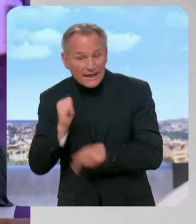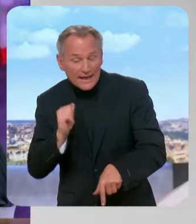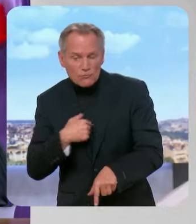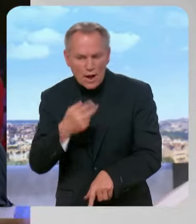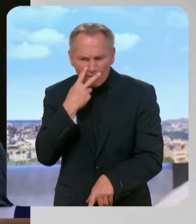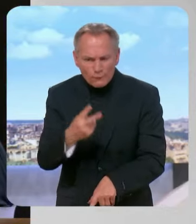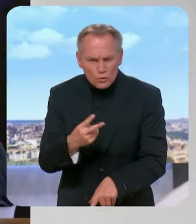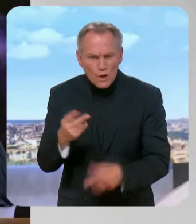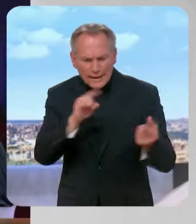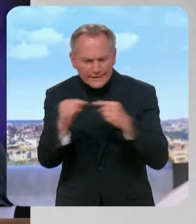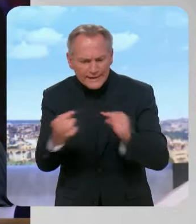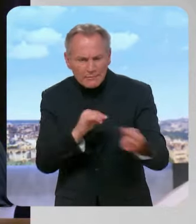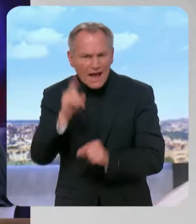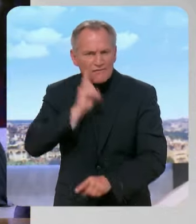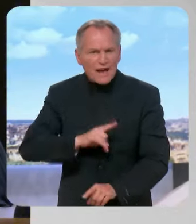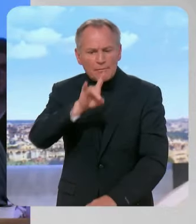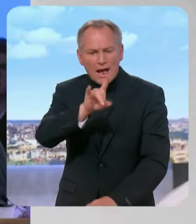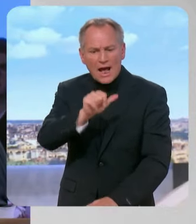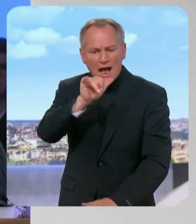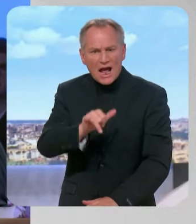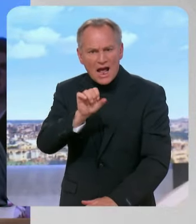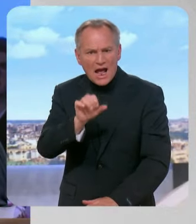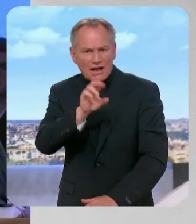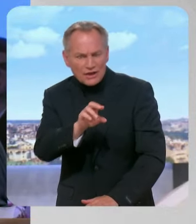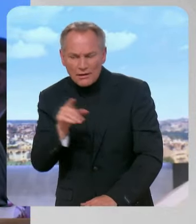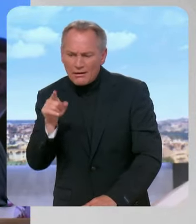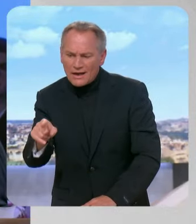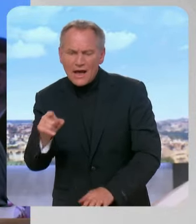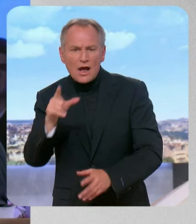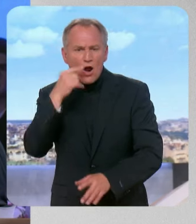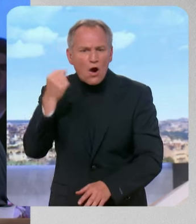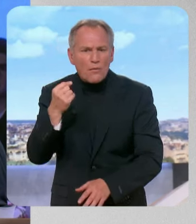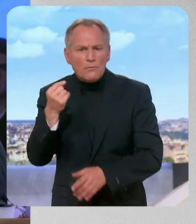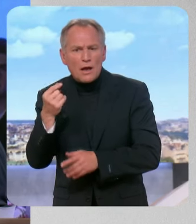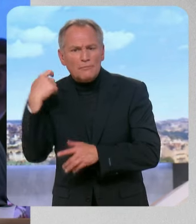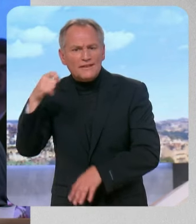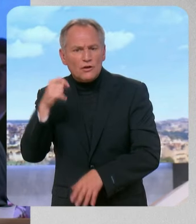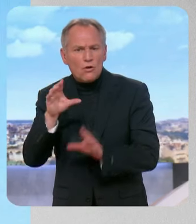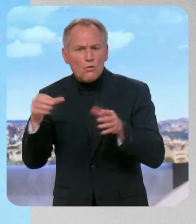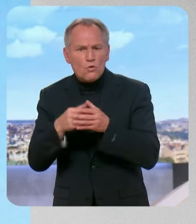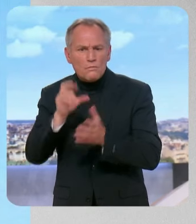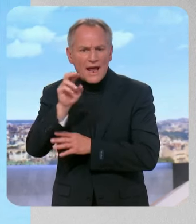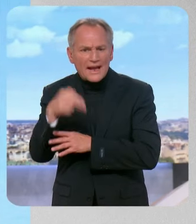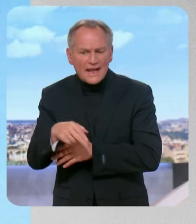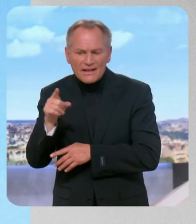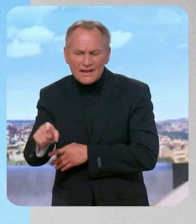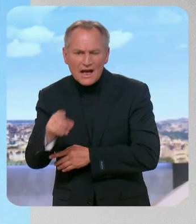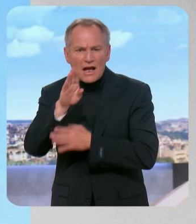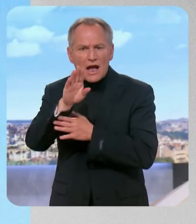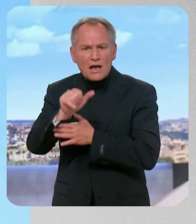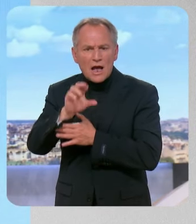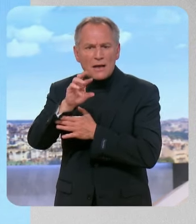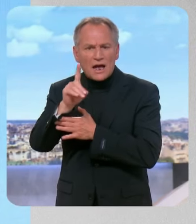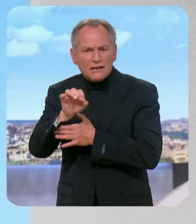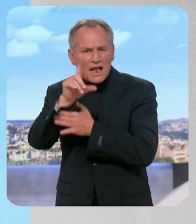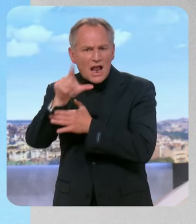solide, convaincante et convaincue. Face à elle, on avait un Jordan Bardella à la fois suffisant et insuffisant. On a vu qu'il était très